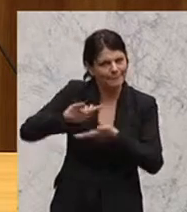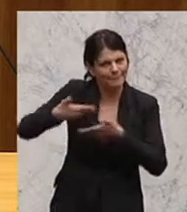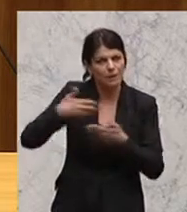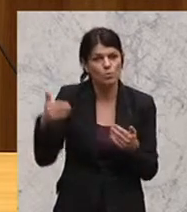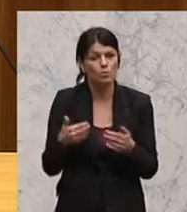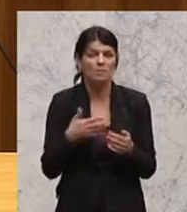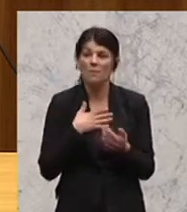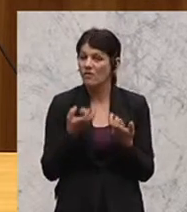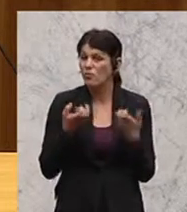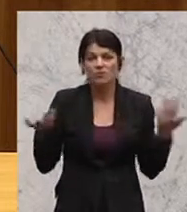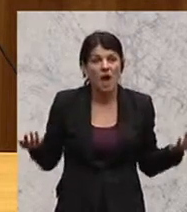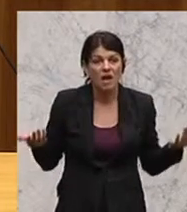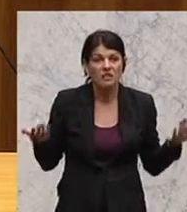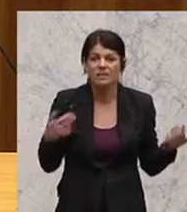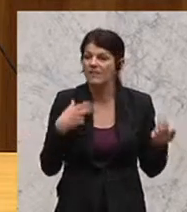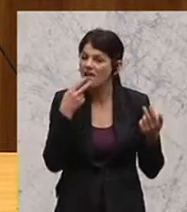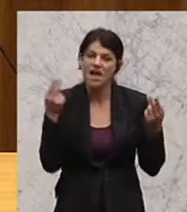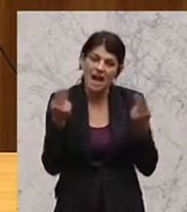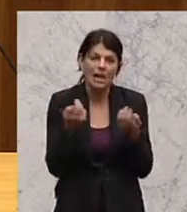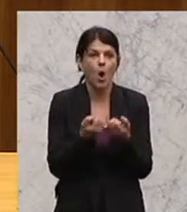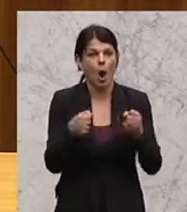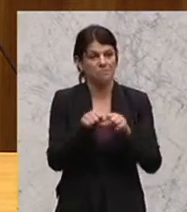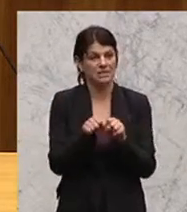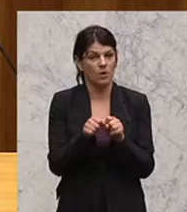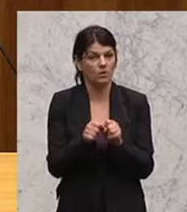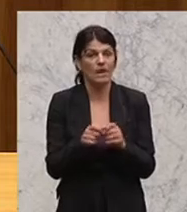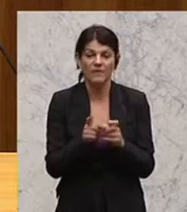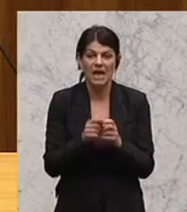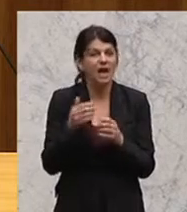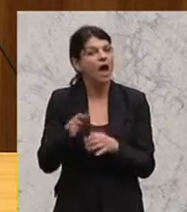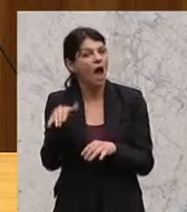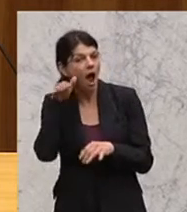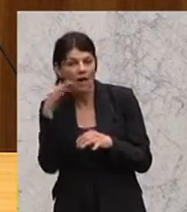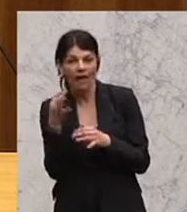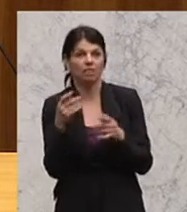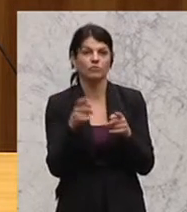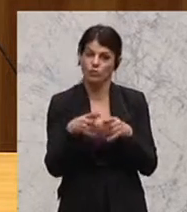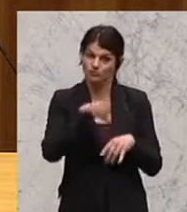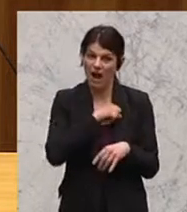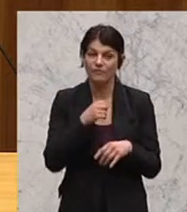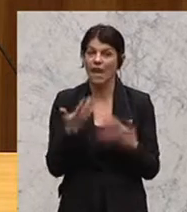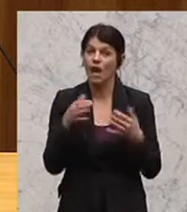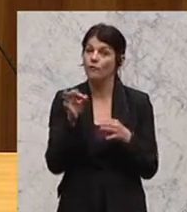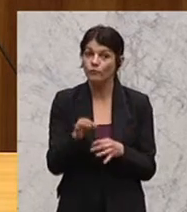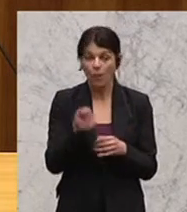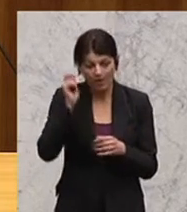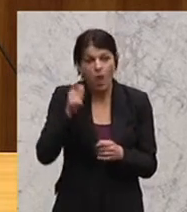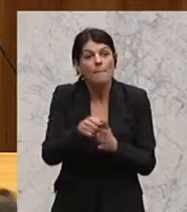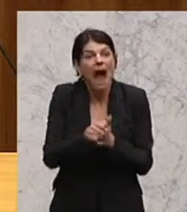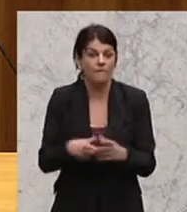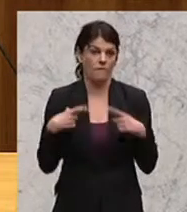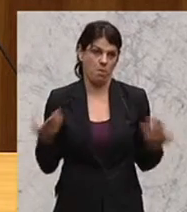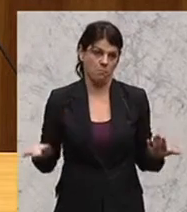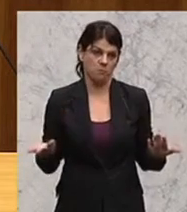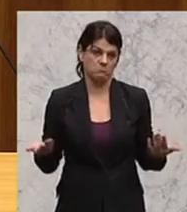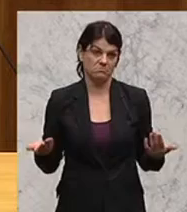Ich hätte mir gewünscht, dass wir eine ähnliche Kommission, eine ähnliche Enquete-Kommission auch noch zusammenbrächten, vielleicht auch für die Würde am Anfang des Lebens. Denn